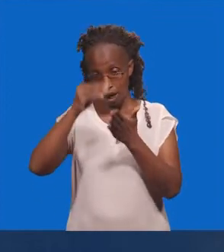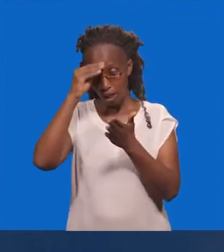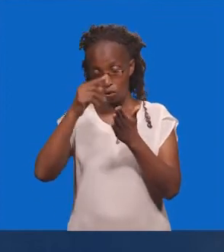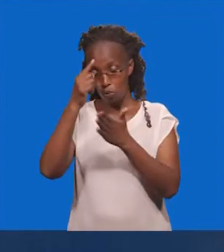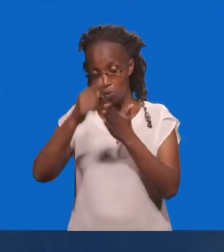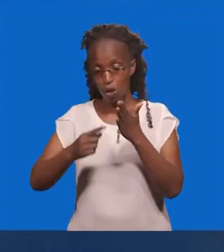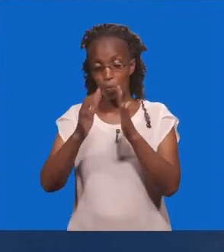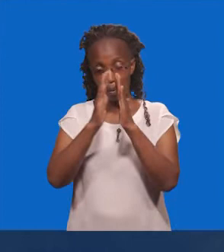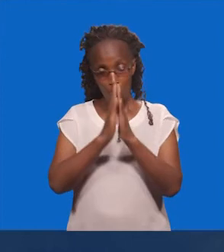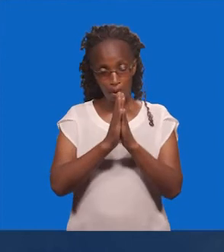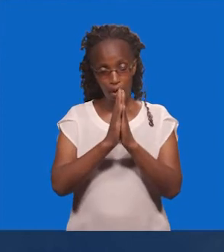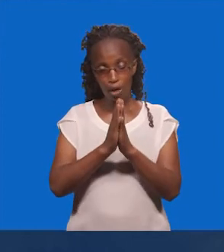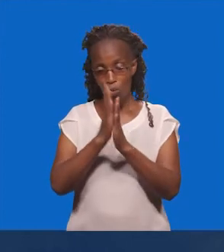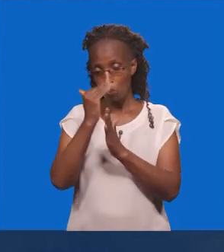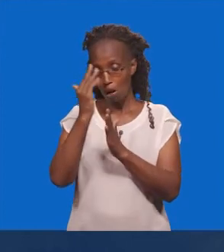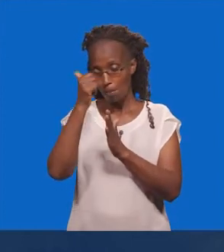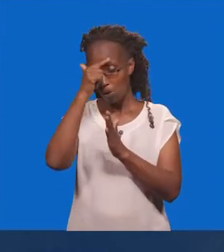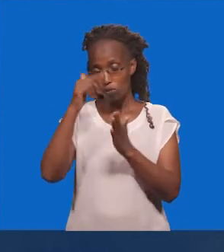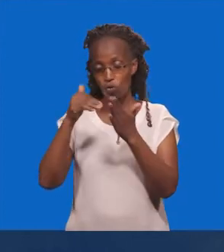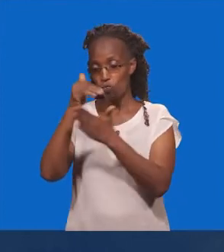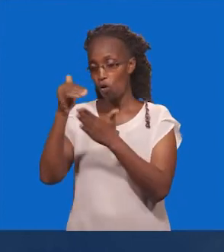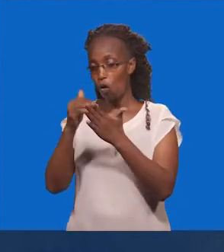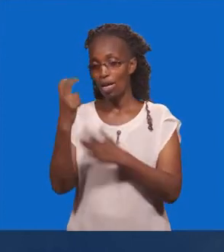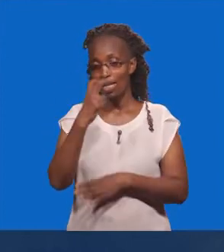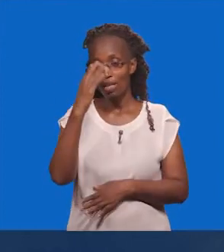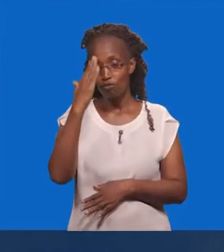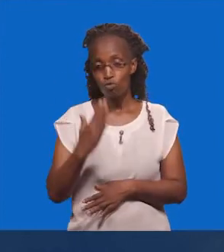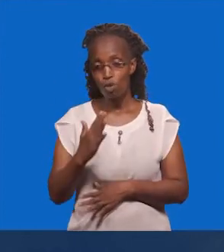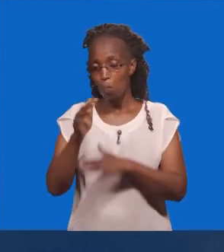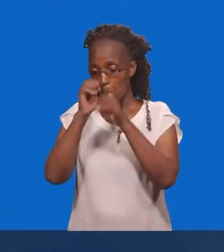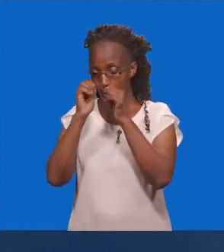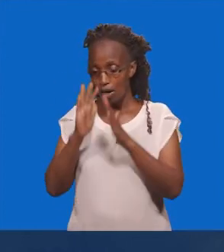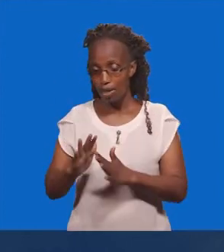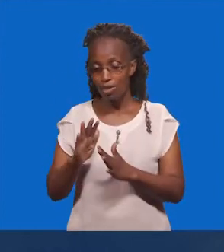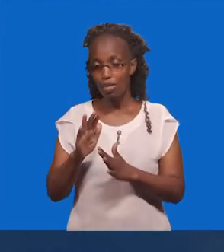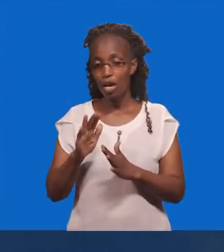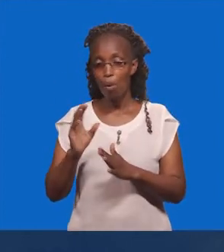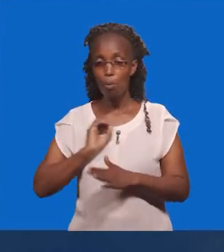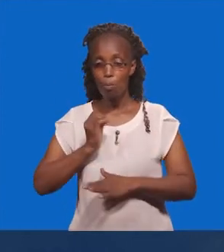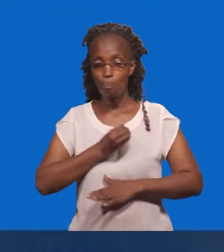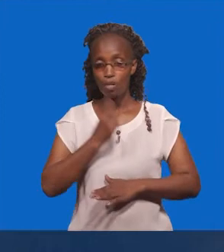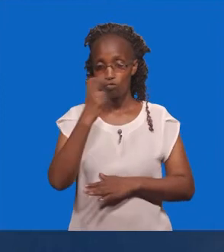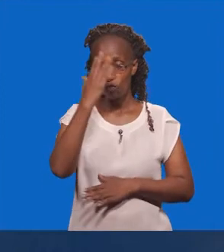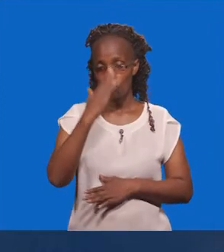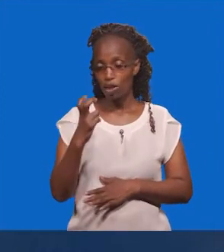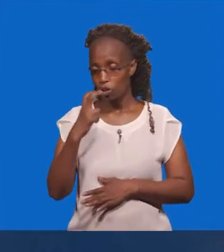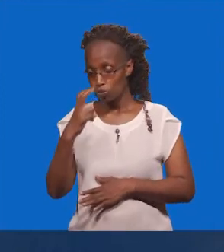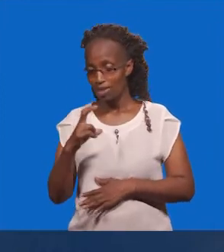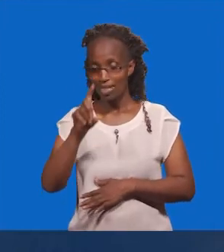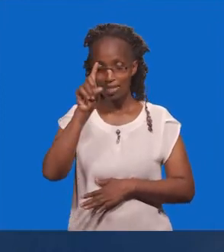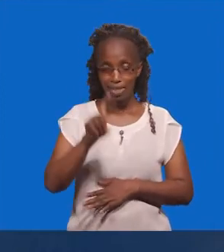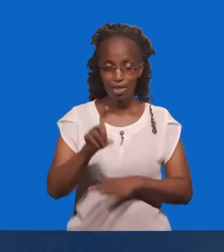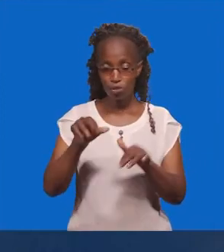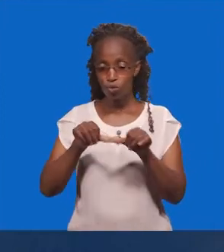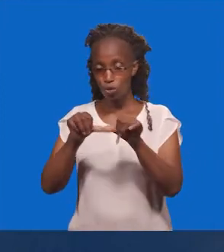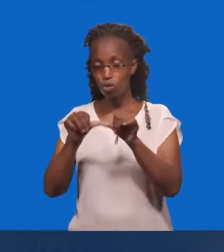Nikuanjili Ya Mutanzamaji Wangu Ili Ukaweze Kumbariki Ili Ukaweze Kuona Kuna Haja Kila Wakate Kukaa Katika Maombi